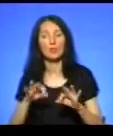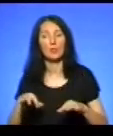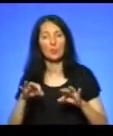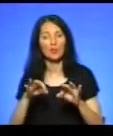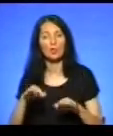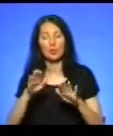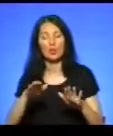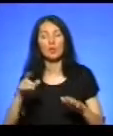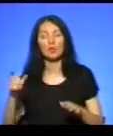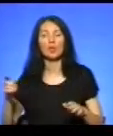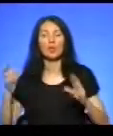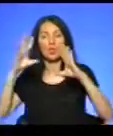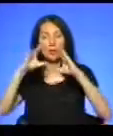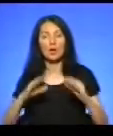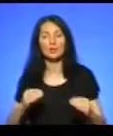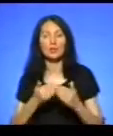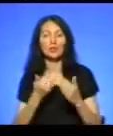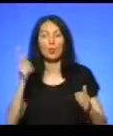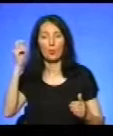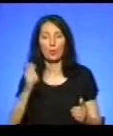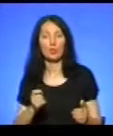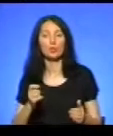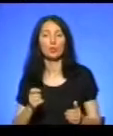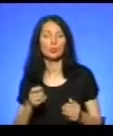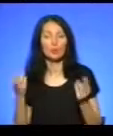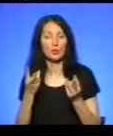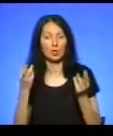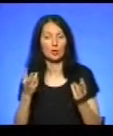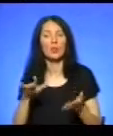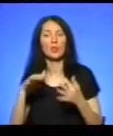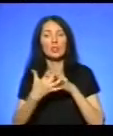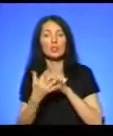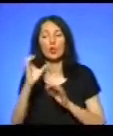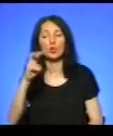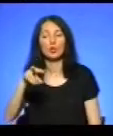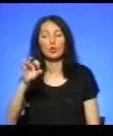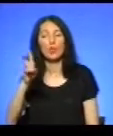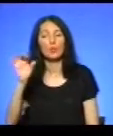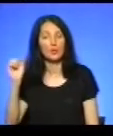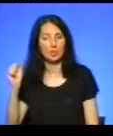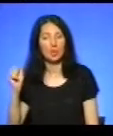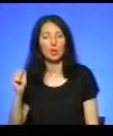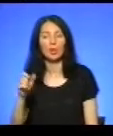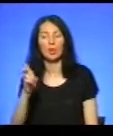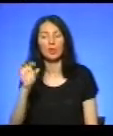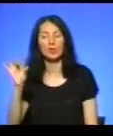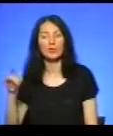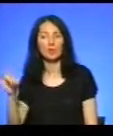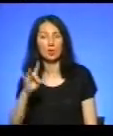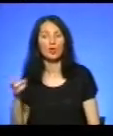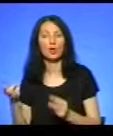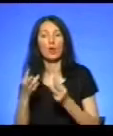жителі загасили до приїзду рятувальників. І у селі Слобідка Мушкатівська Борщівського району вогонь спалахнув у житловому будинку.